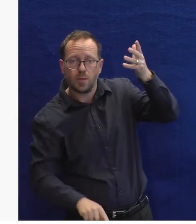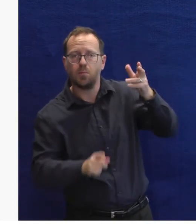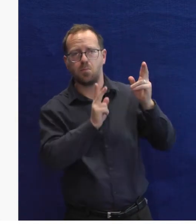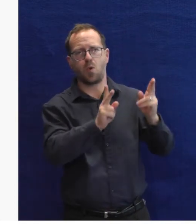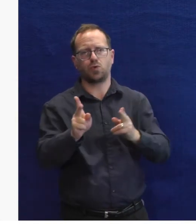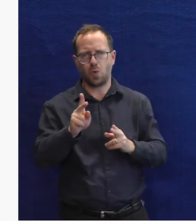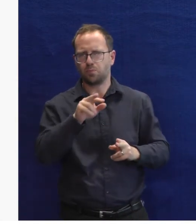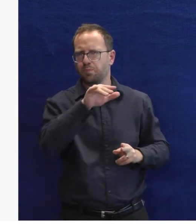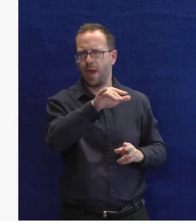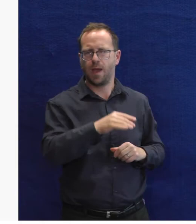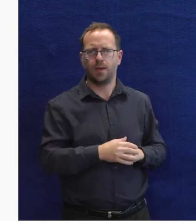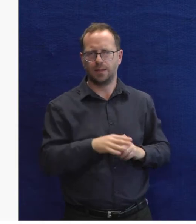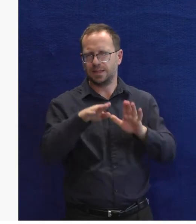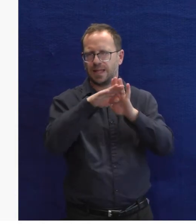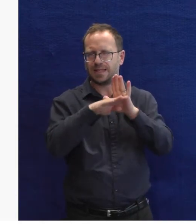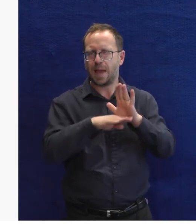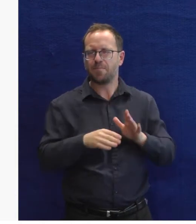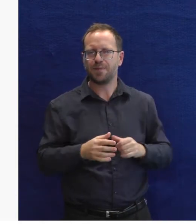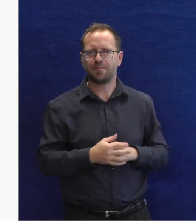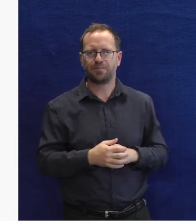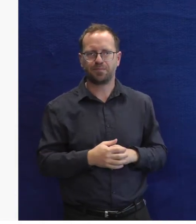a ty možnosti, které to dneska má.